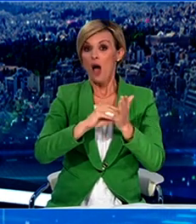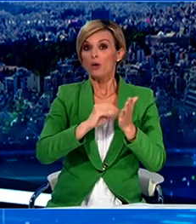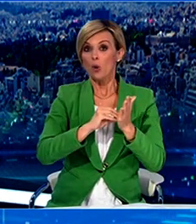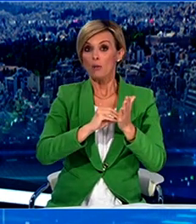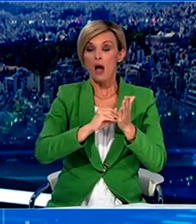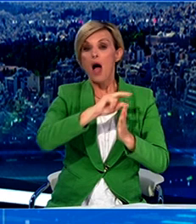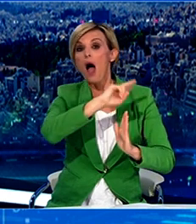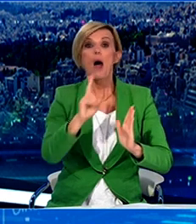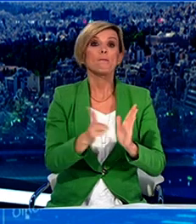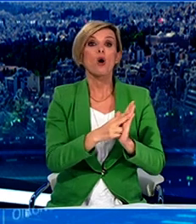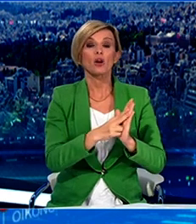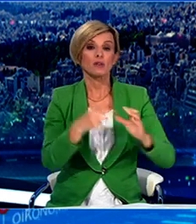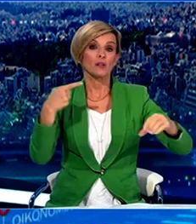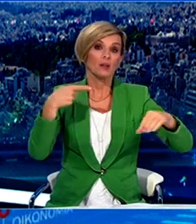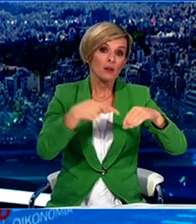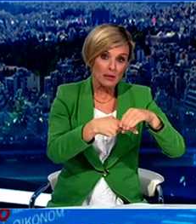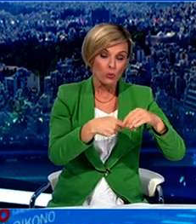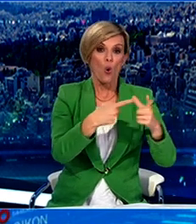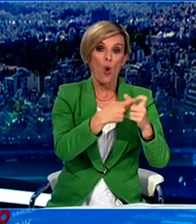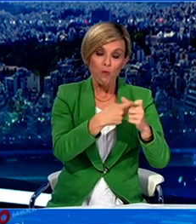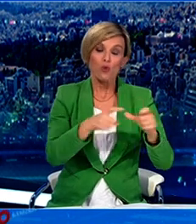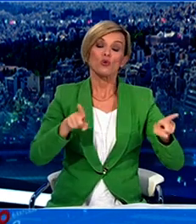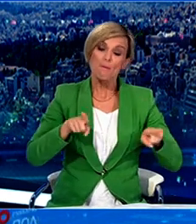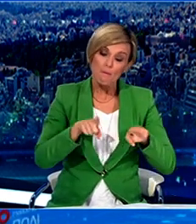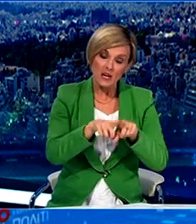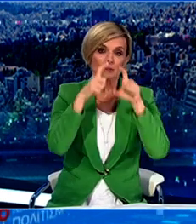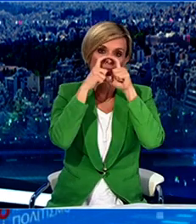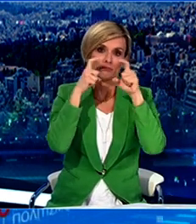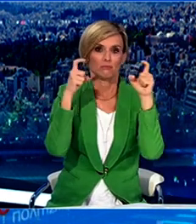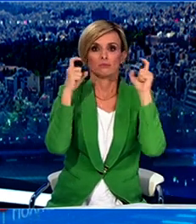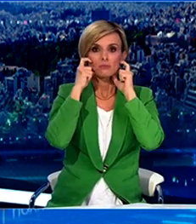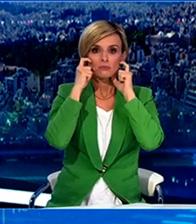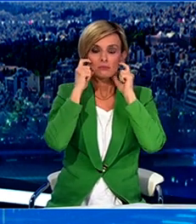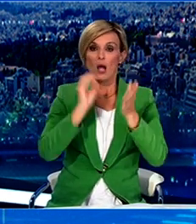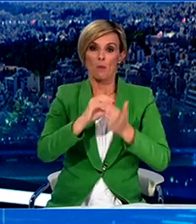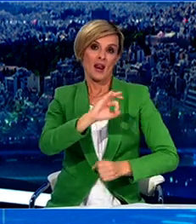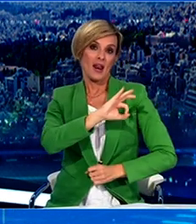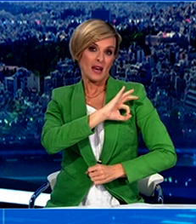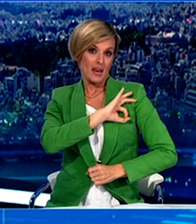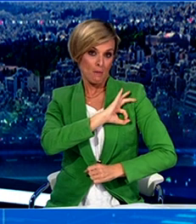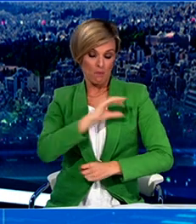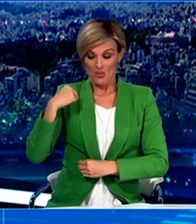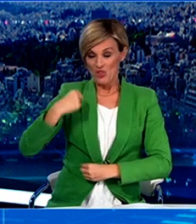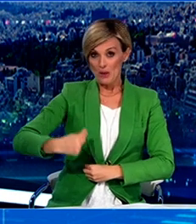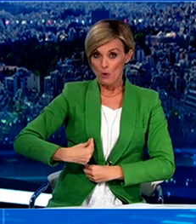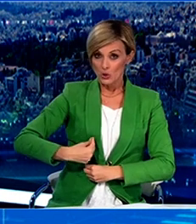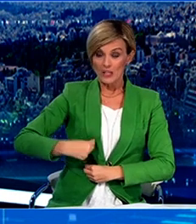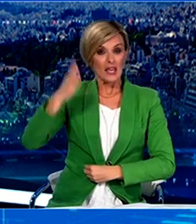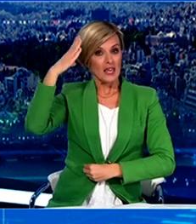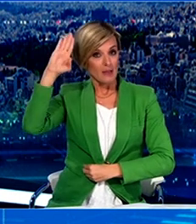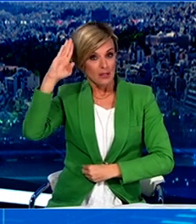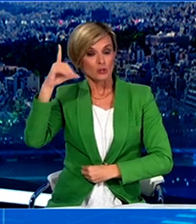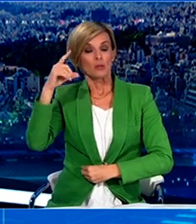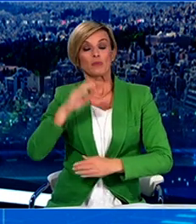επιβίβασης στα μέσα μαζικής μεταφοράς χωρίς χρήση μάσκας. Και δεύτερον, τα νηπιαγωγεία μας, τα δημοτικά σχολεία και όλα τα